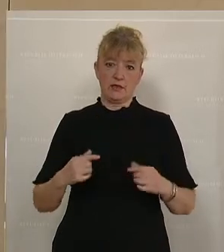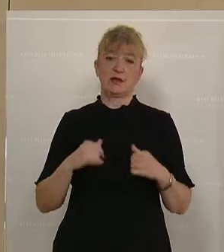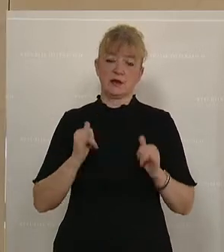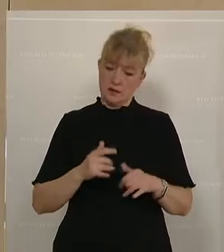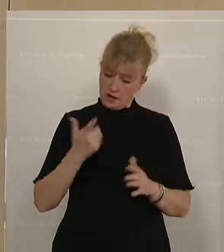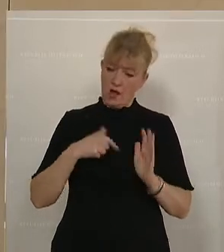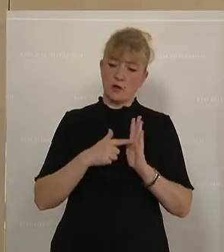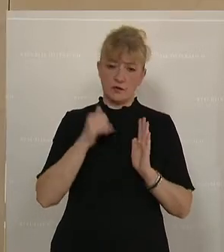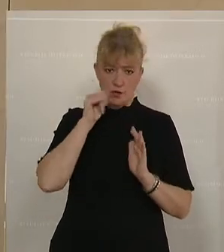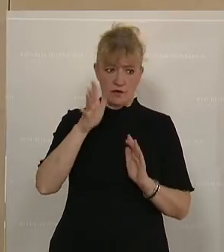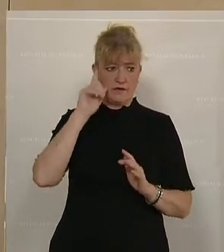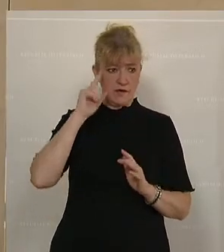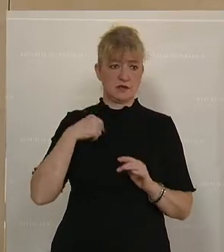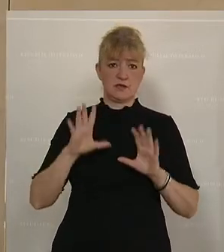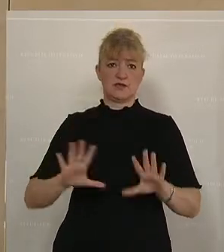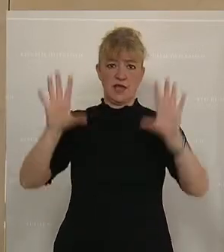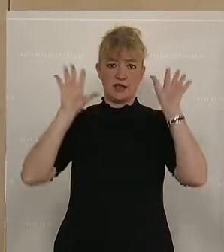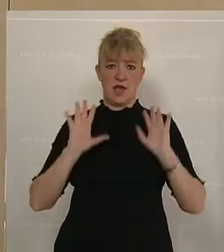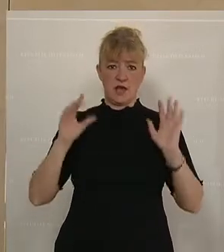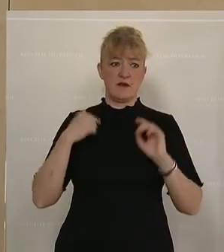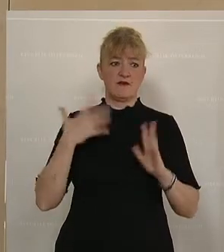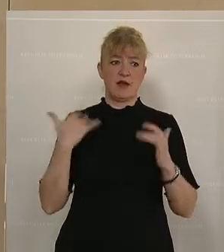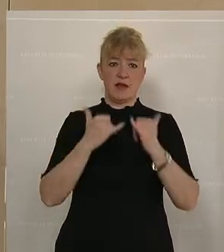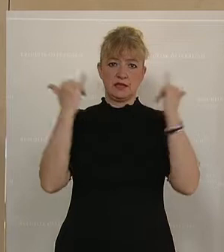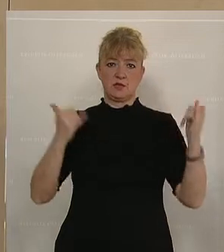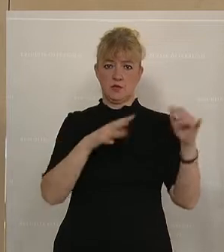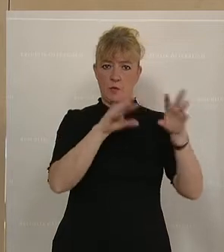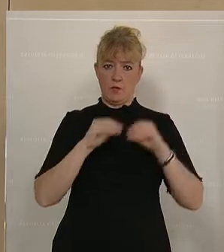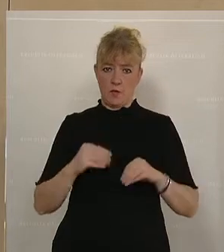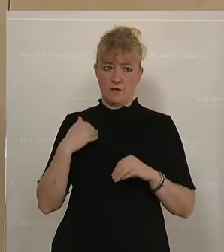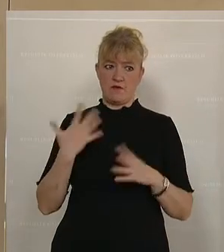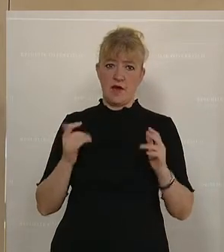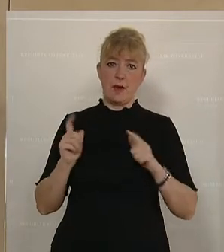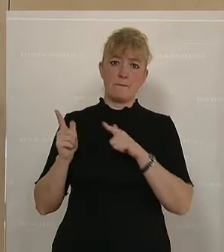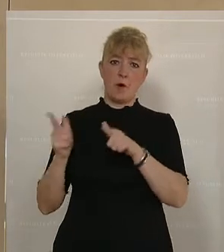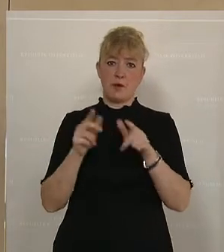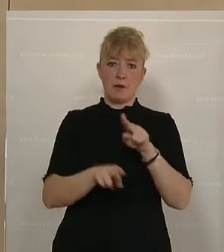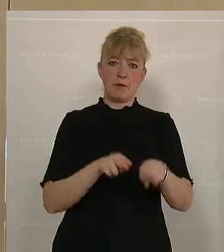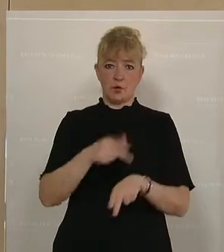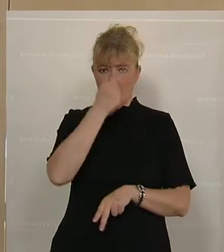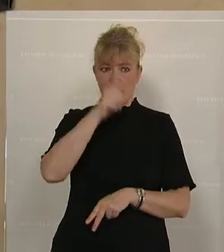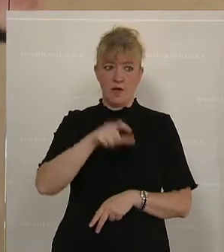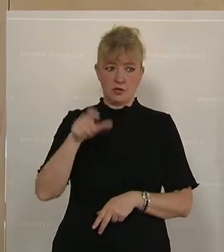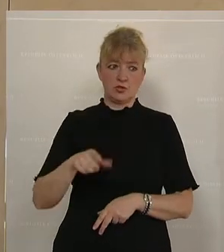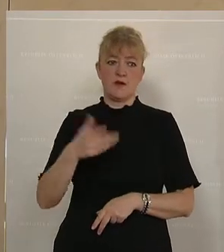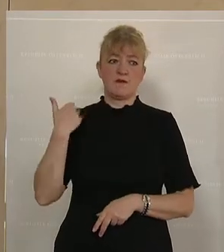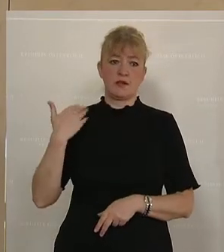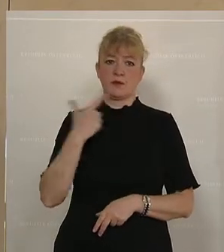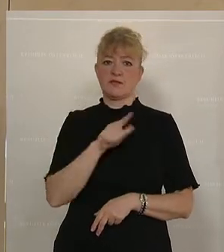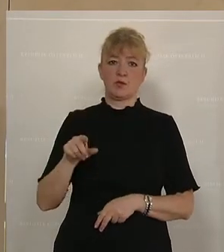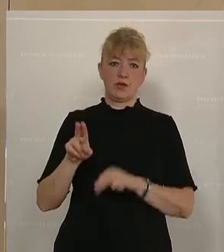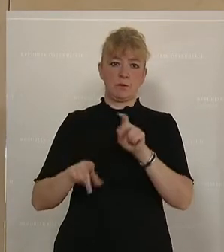tagtäglich. Ich habe vor zehn Jahren eine Institution übernommen in der mobilen Betreuung von Menschen. Wir hatten damals 200